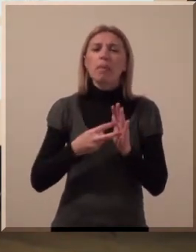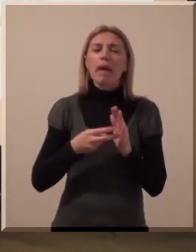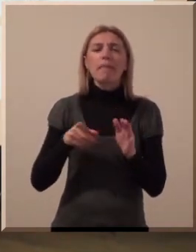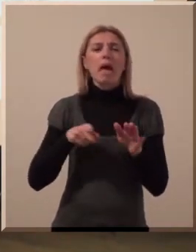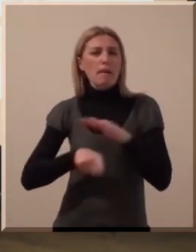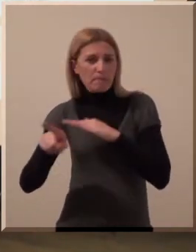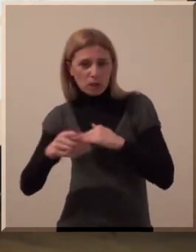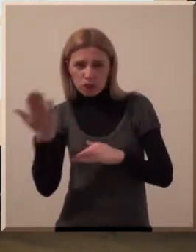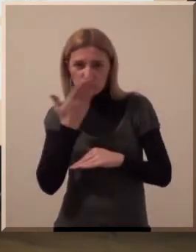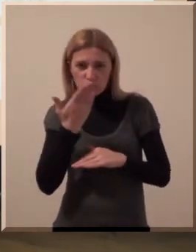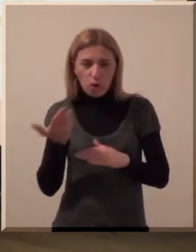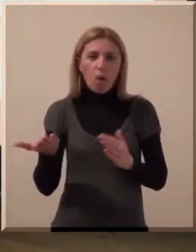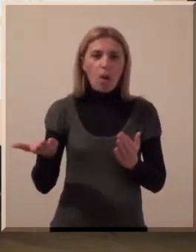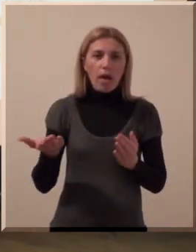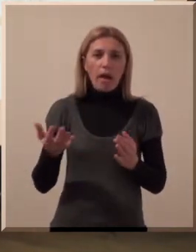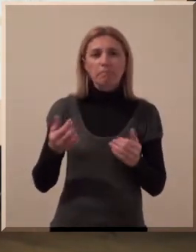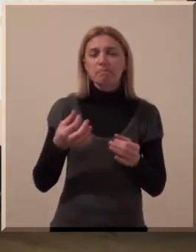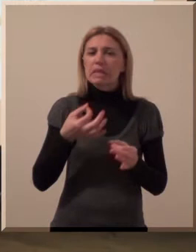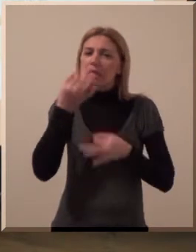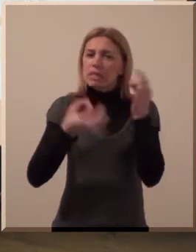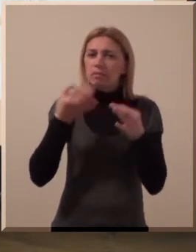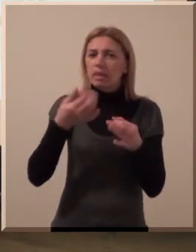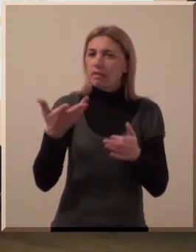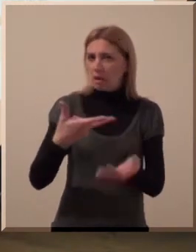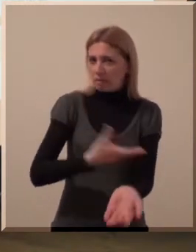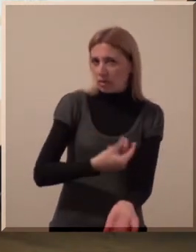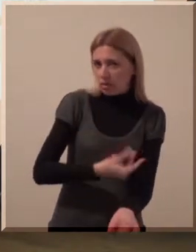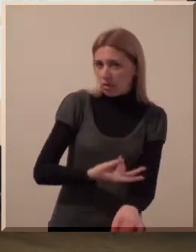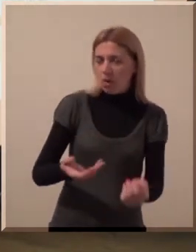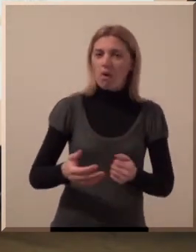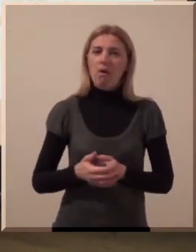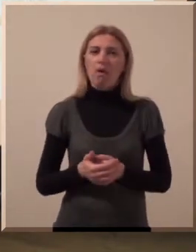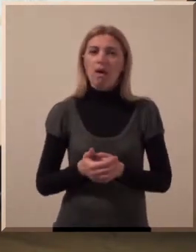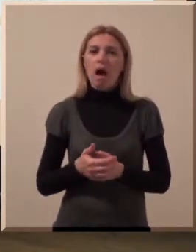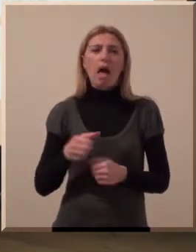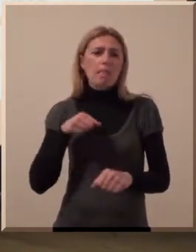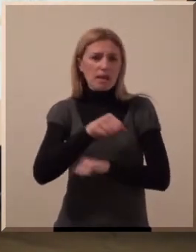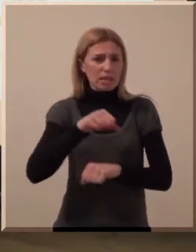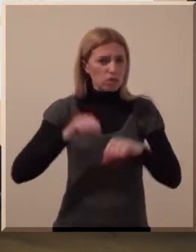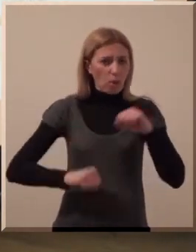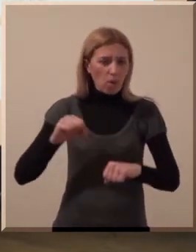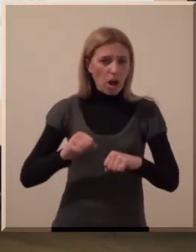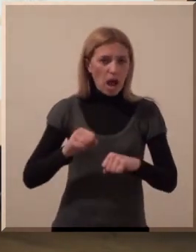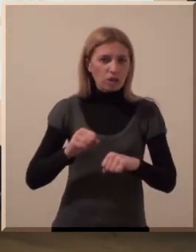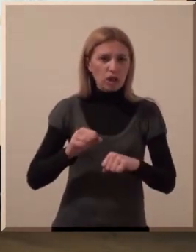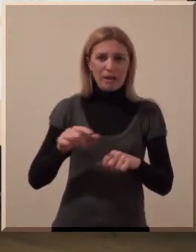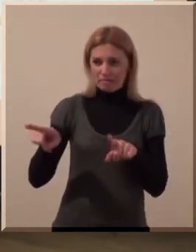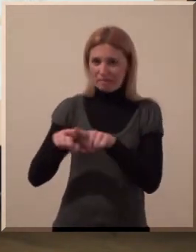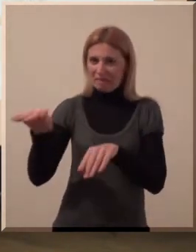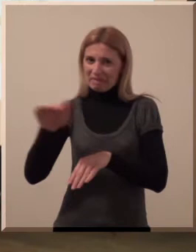neke probleme koji se manifestuju kao bežanje škole, eksperimentizanje sa psihoaktivnim substancama,